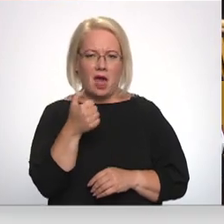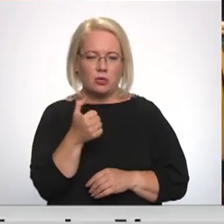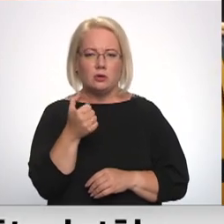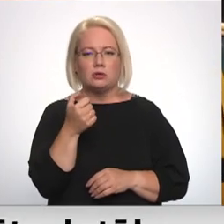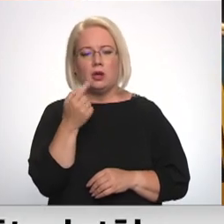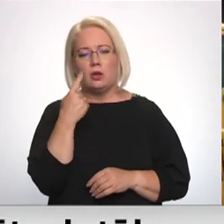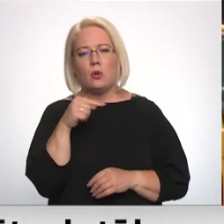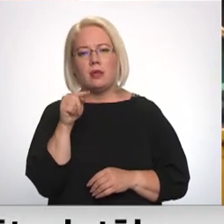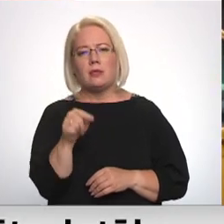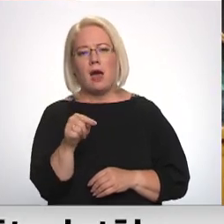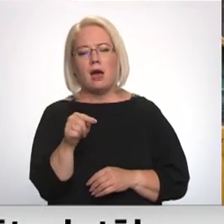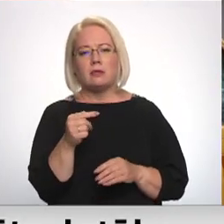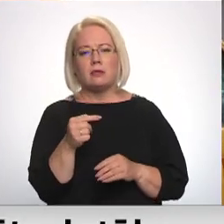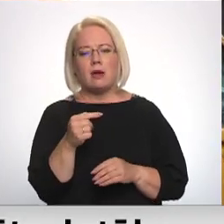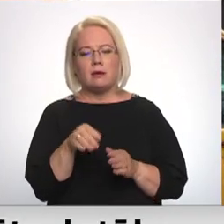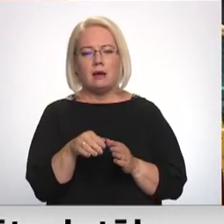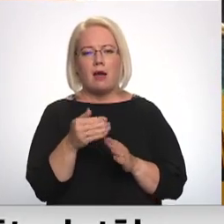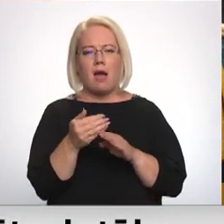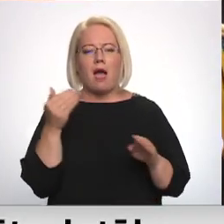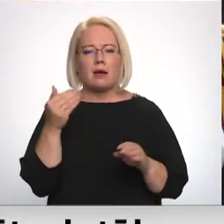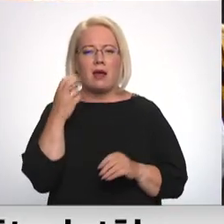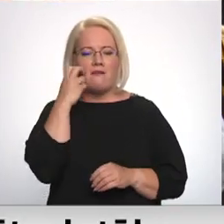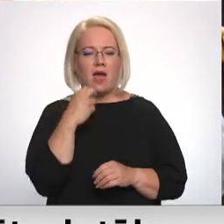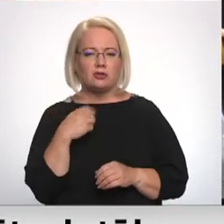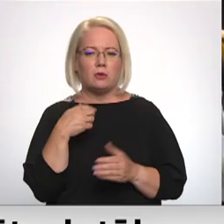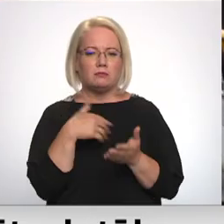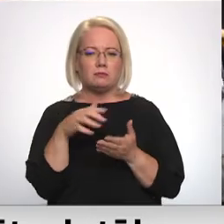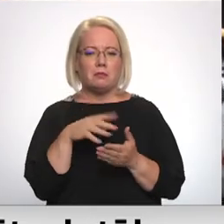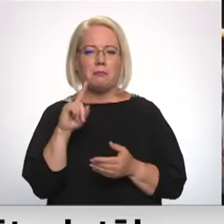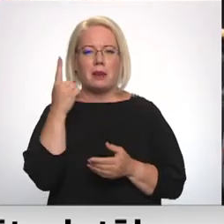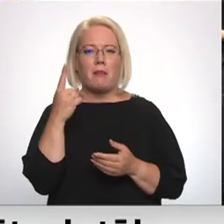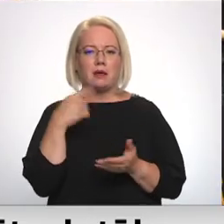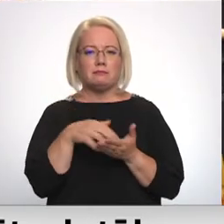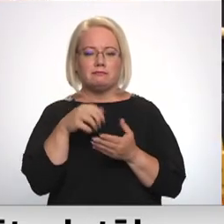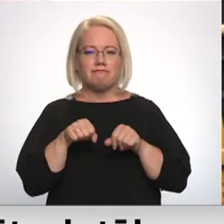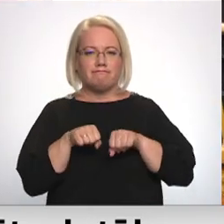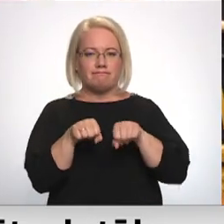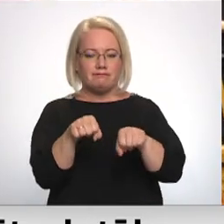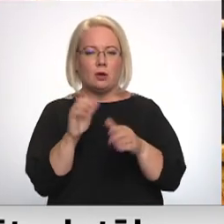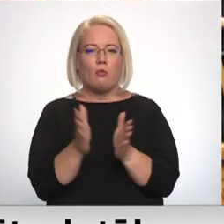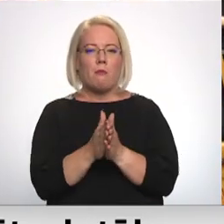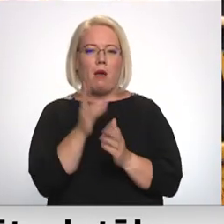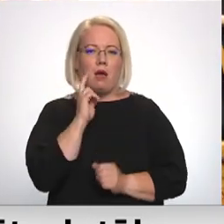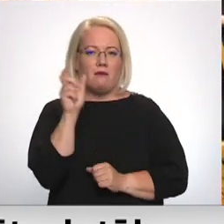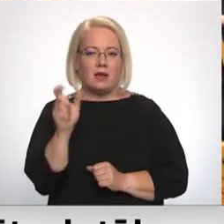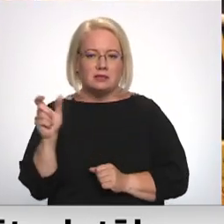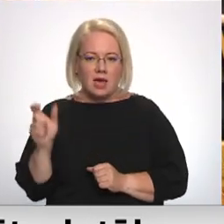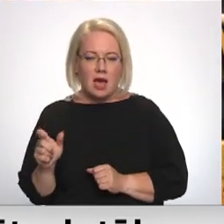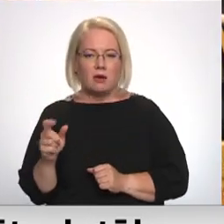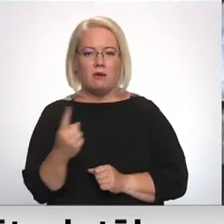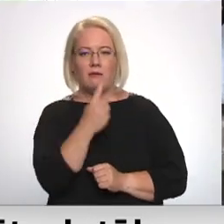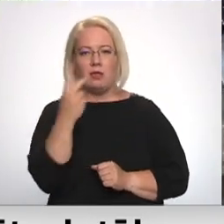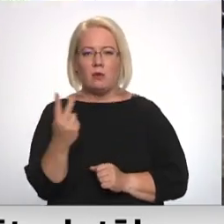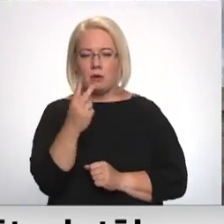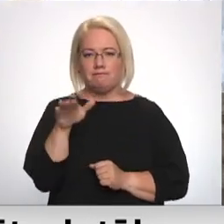ļoti āgra vecuma. Pirmais sacļojums bija ratiņos kopā ar vecākiem, viena vai divu gadu